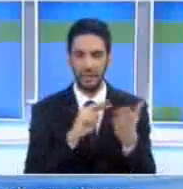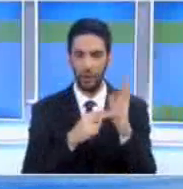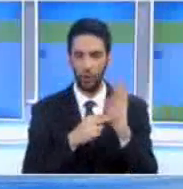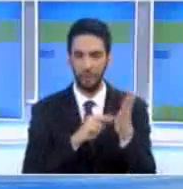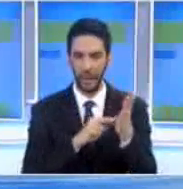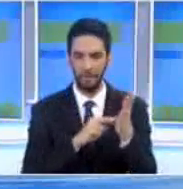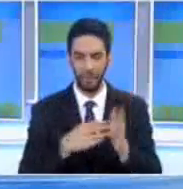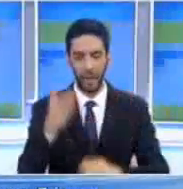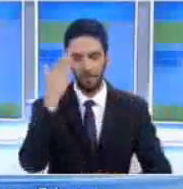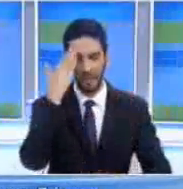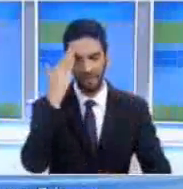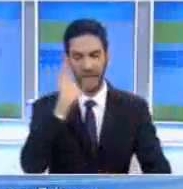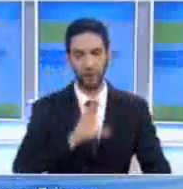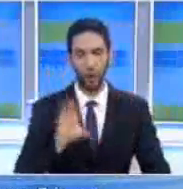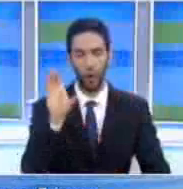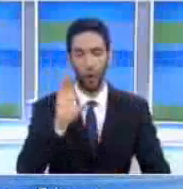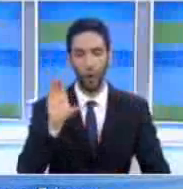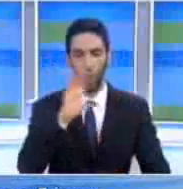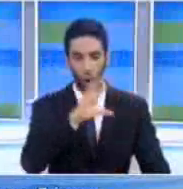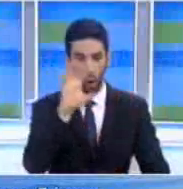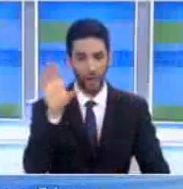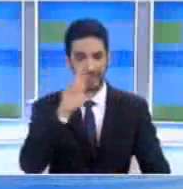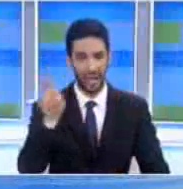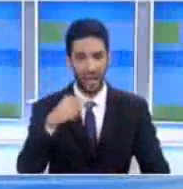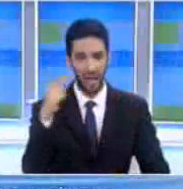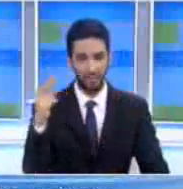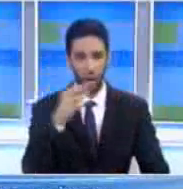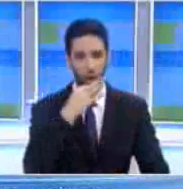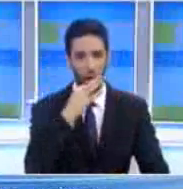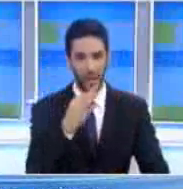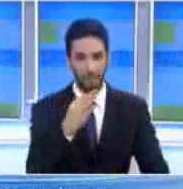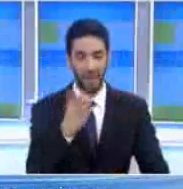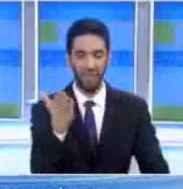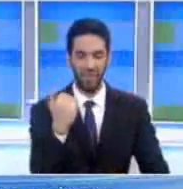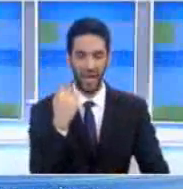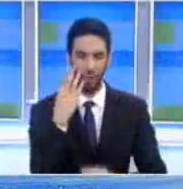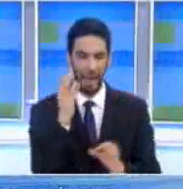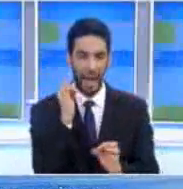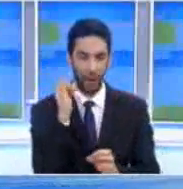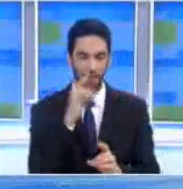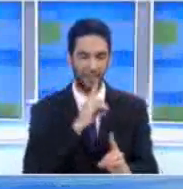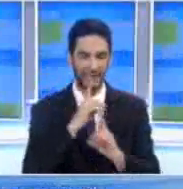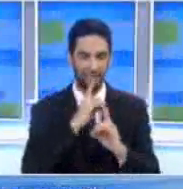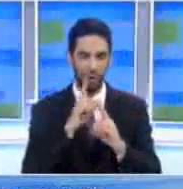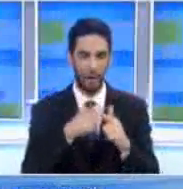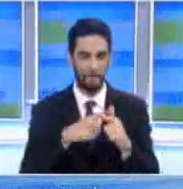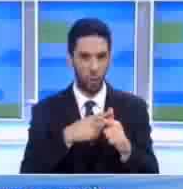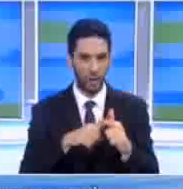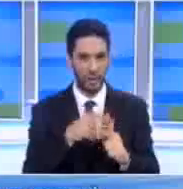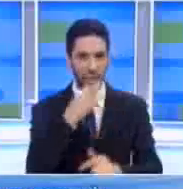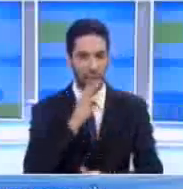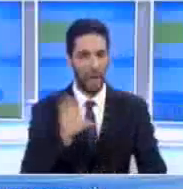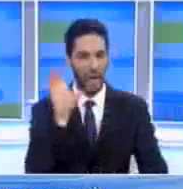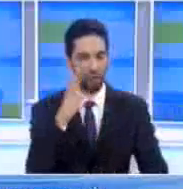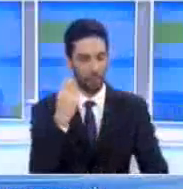οικονομικής στήριξης. Ο επικεφαλής της Ευρωζώνης, Γερούν Ντάιζεμπλουμ δήλωσε ότι ακόμα δεν υπάρχει πλήρης πολιτική συμφωνία, αλλά οι